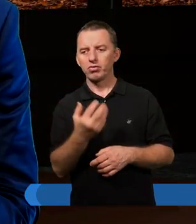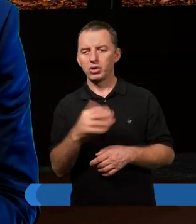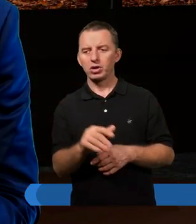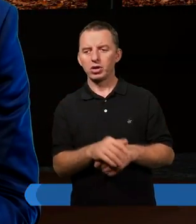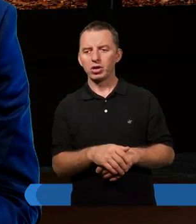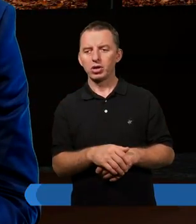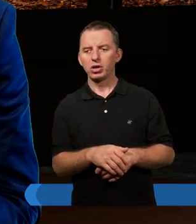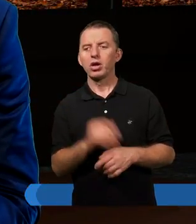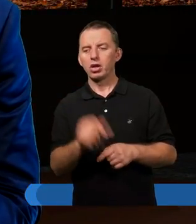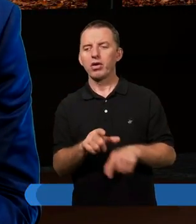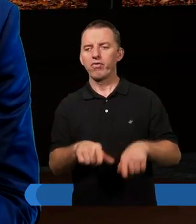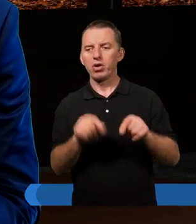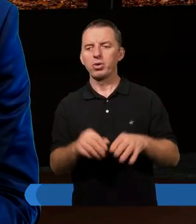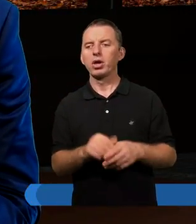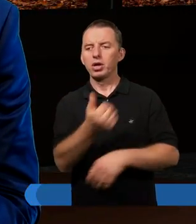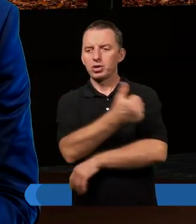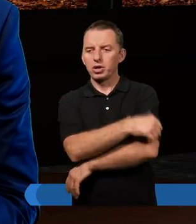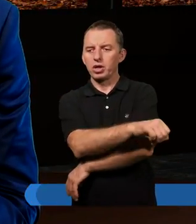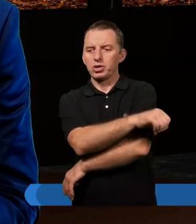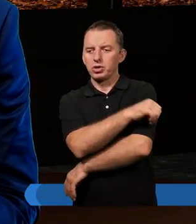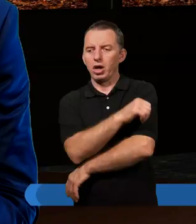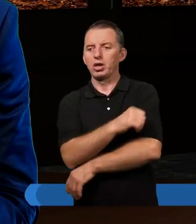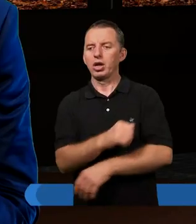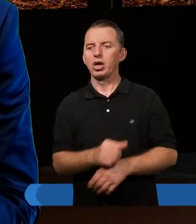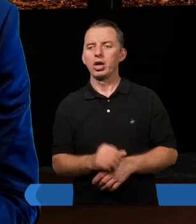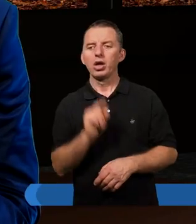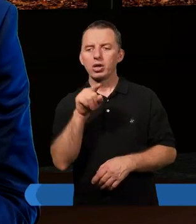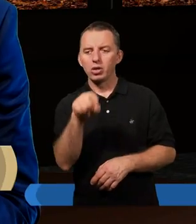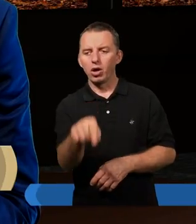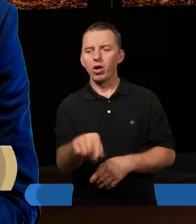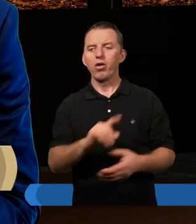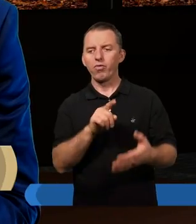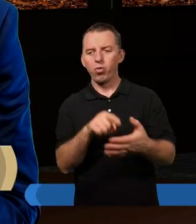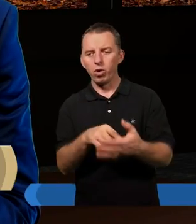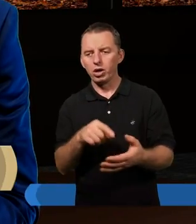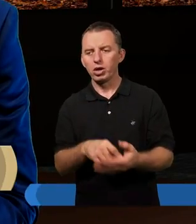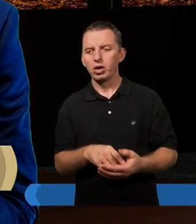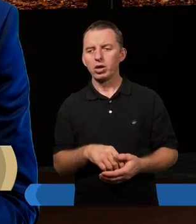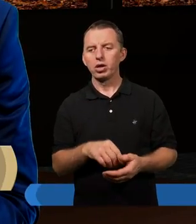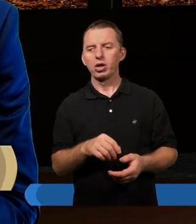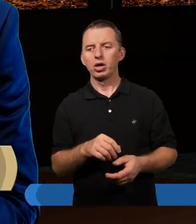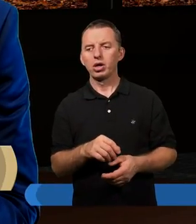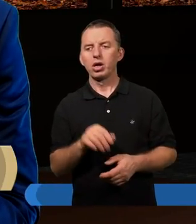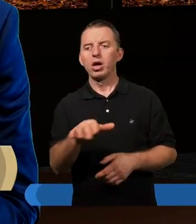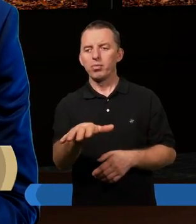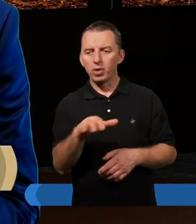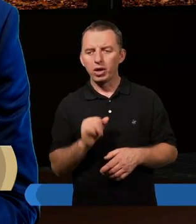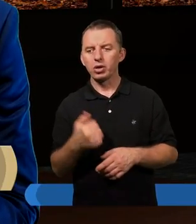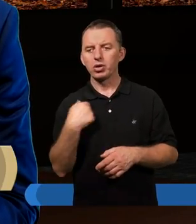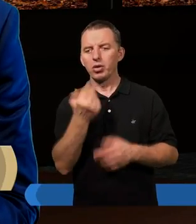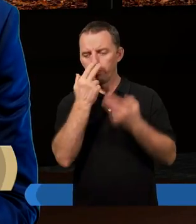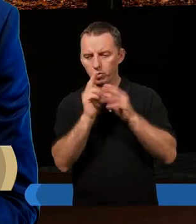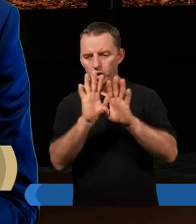wśród właśnie Żydów, chrześcijan. I też właśnie był to problem, który wyraźnia posto Paweł,